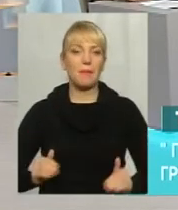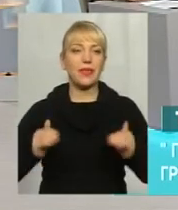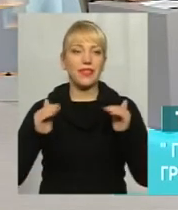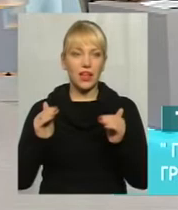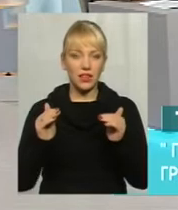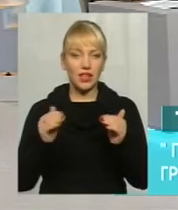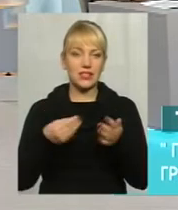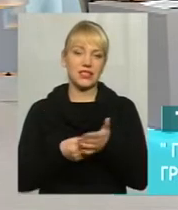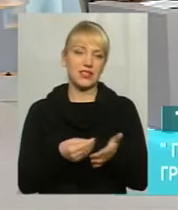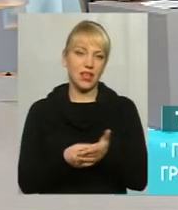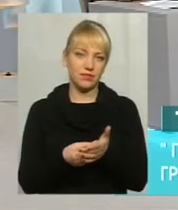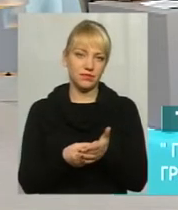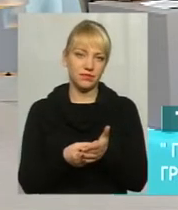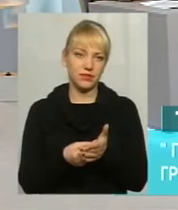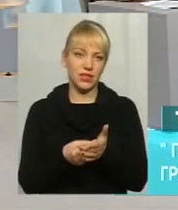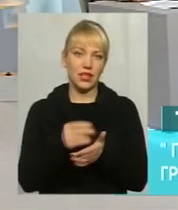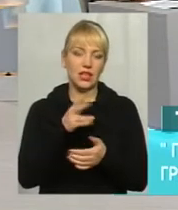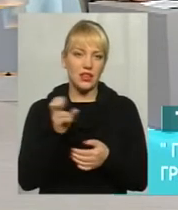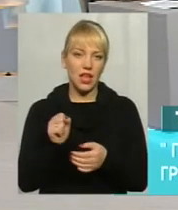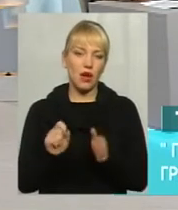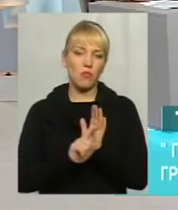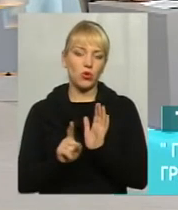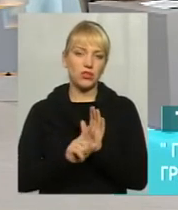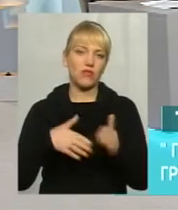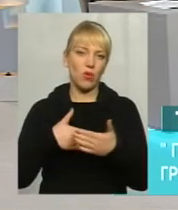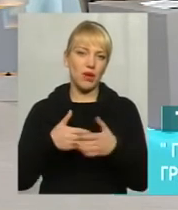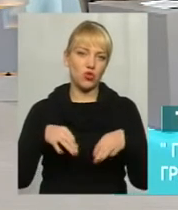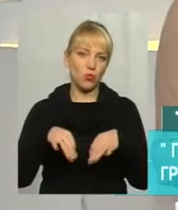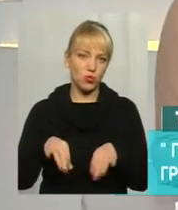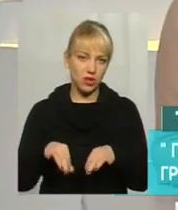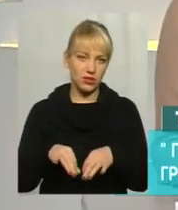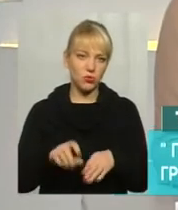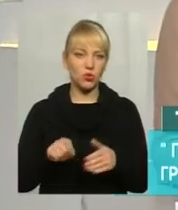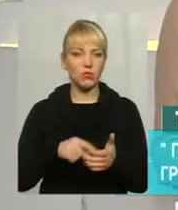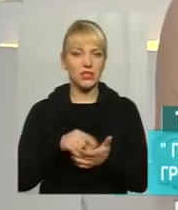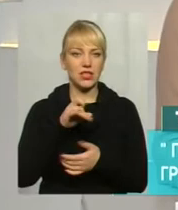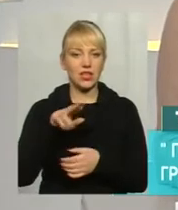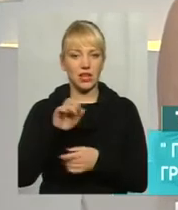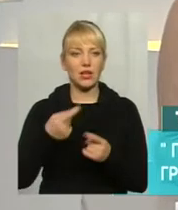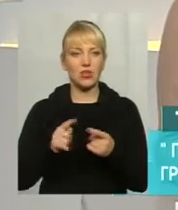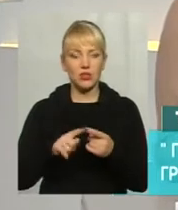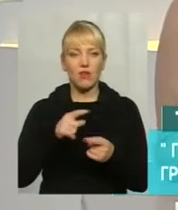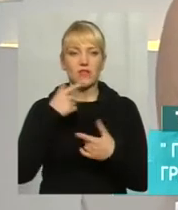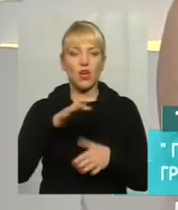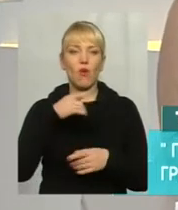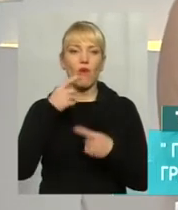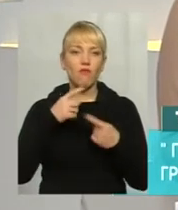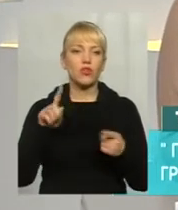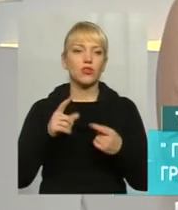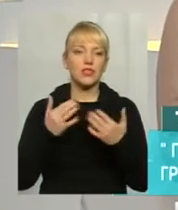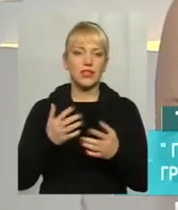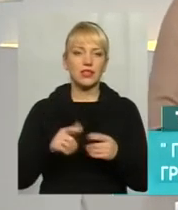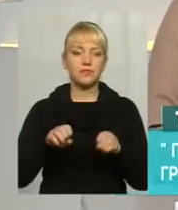ціна на проїзд у громадському транспорті. У міській раді вже про це говорять, оскільки саме рішення